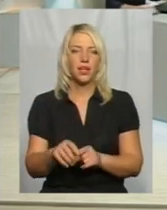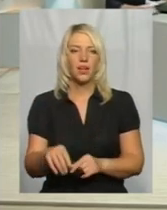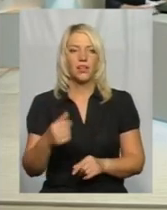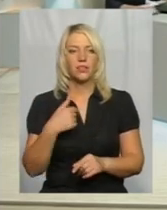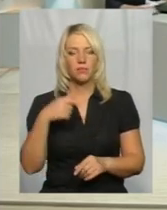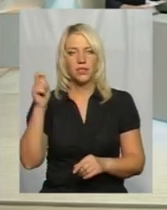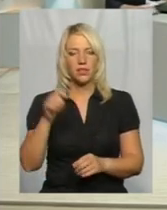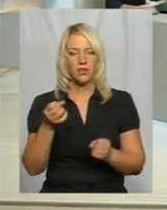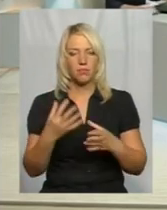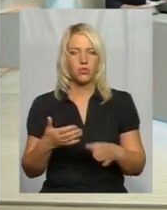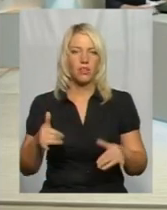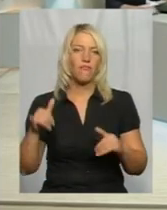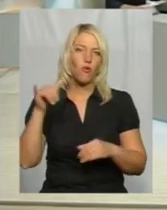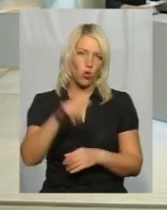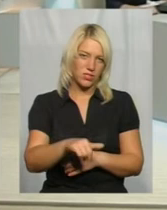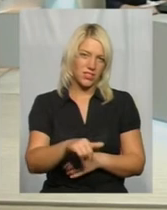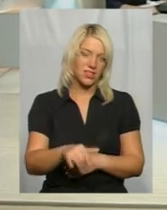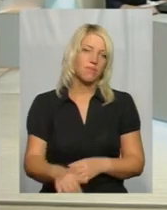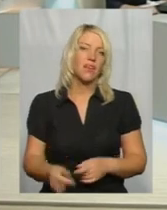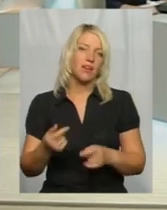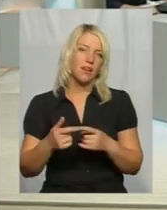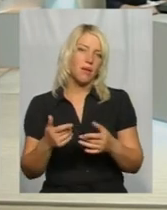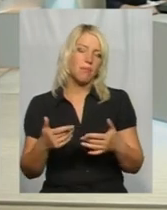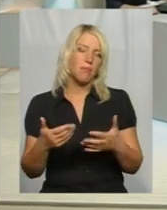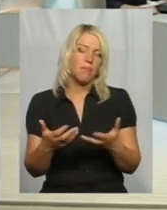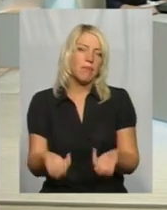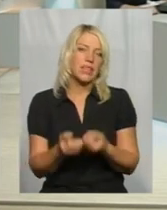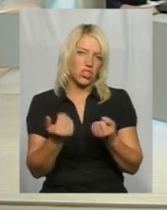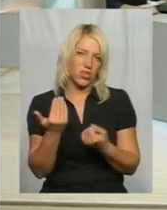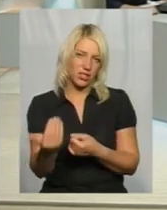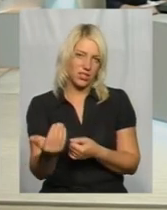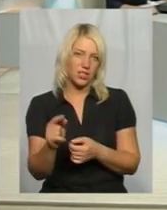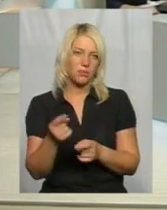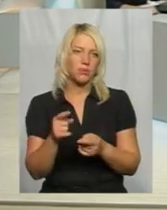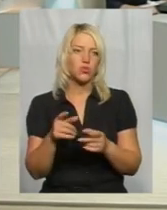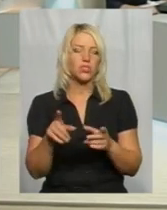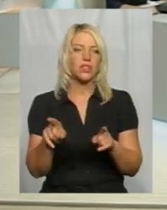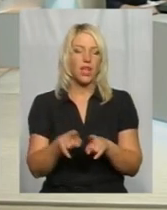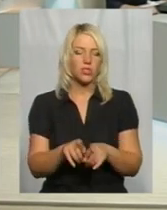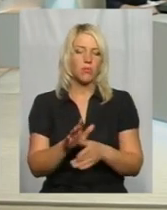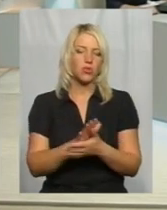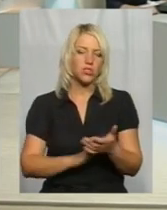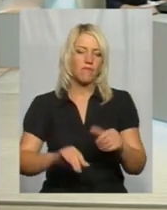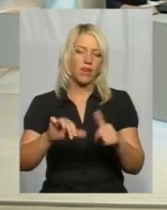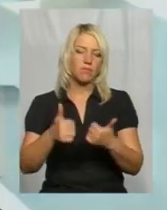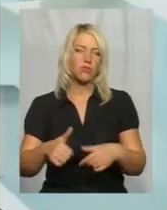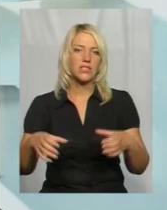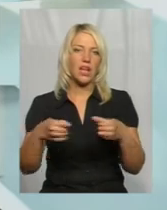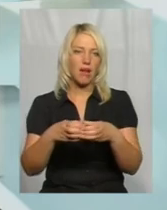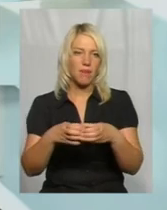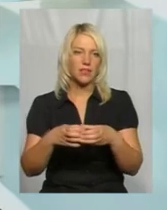Приїхала просто в гості. підтримувати їх, тому що ще все також продовжує формуватись команда.